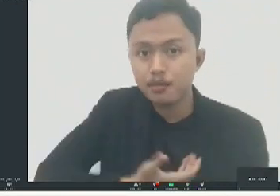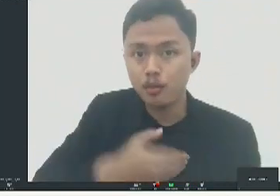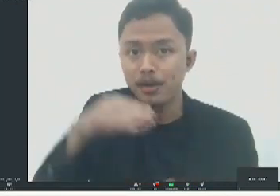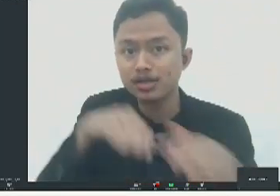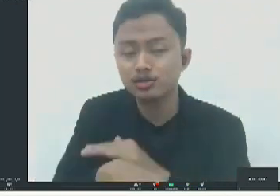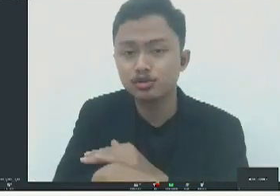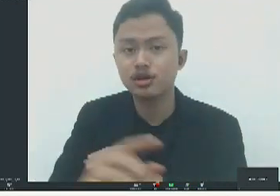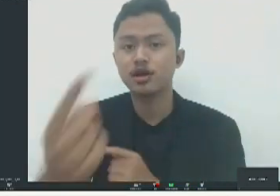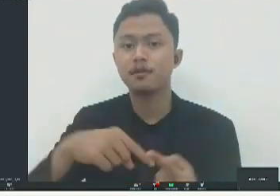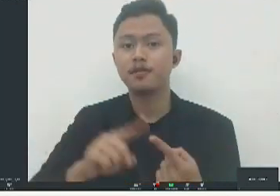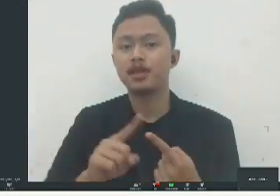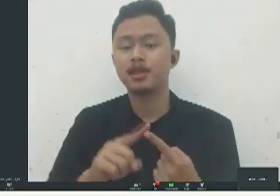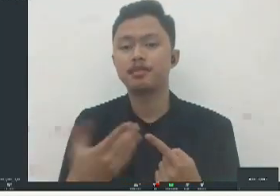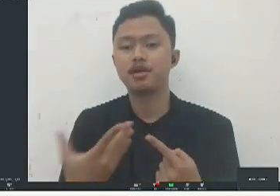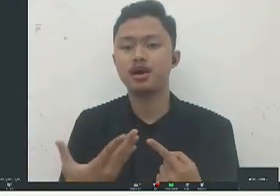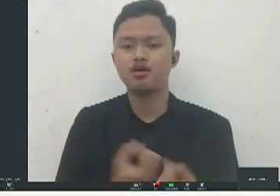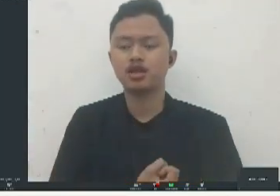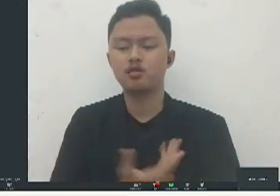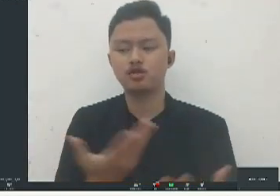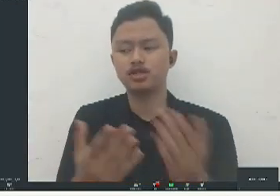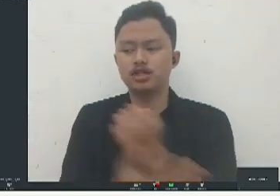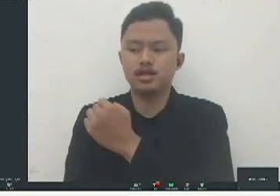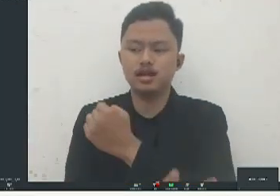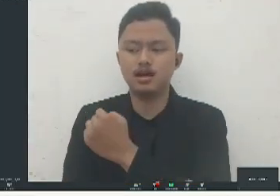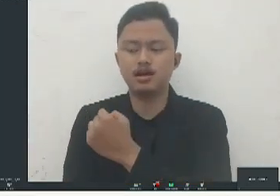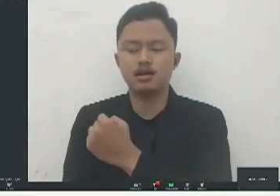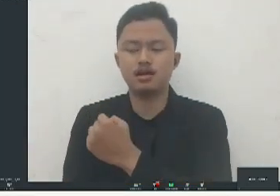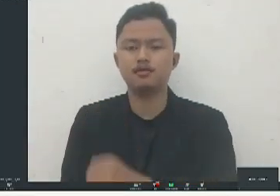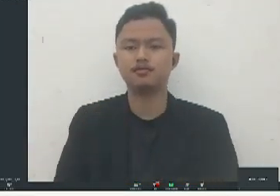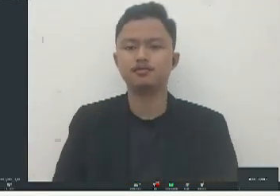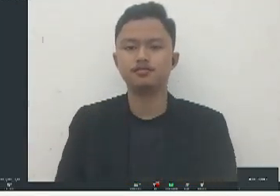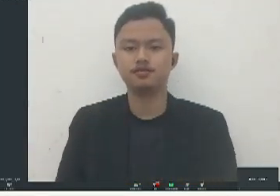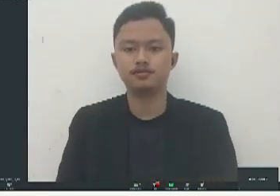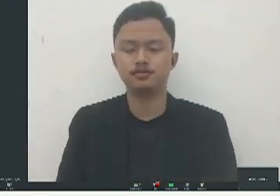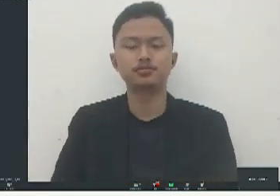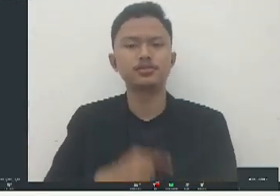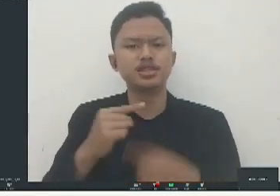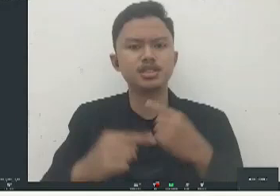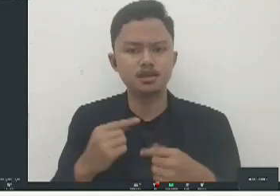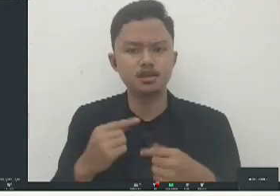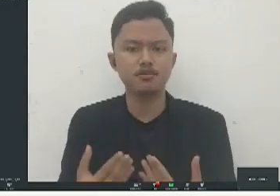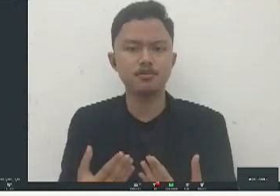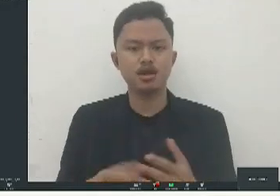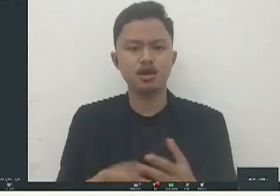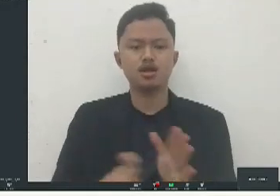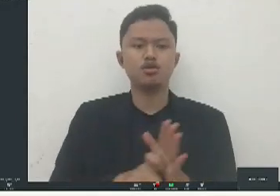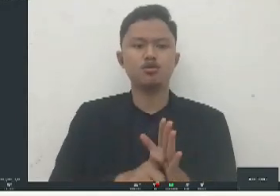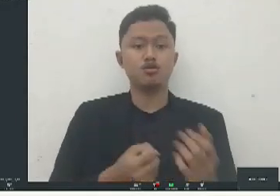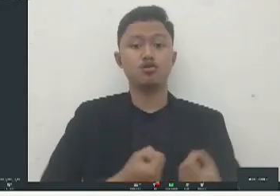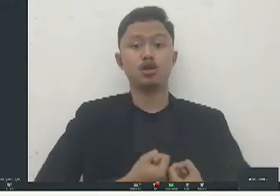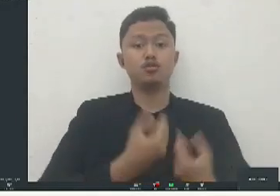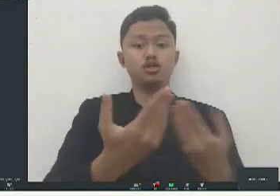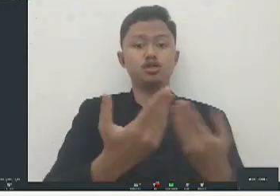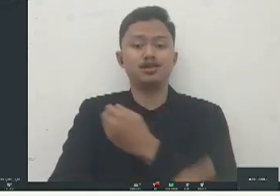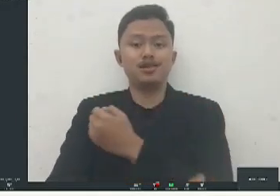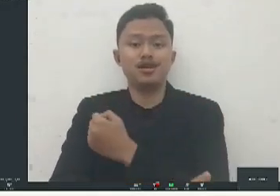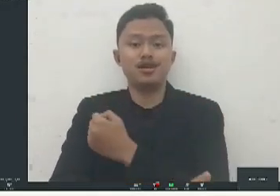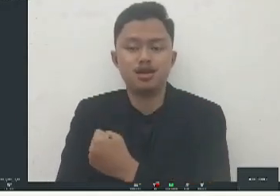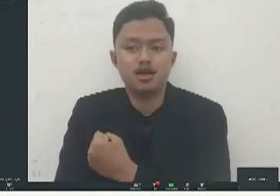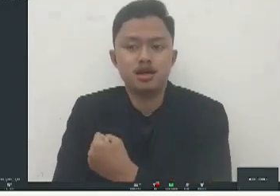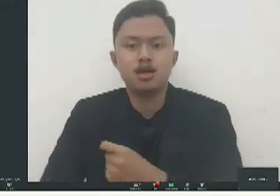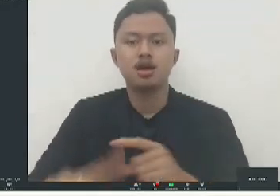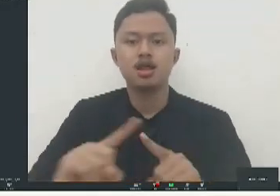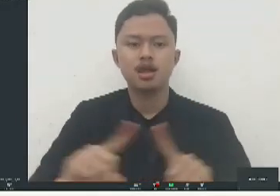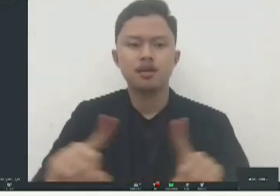berkontribusi bagi negara gitu ya jadi bagaimana ceritanya kalau misalnya kita mau kontribusi bagi negara tetapi kita masih lemah